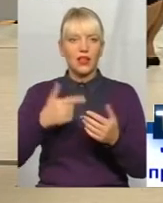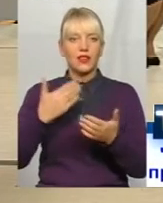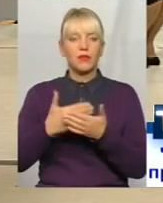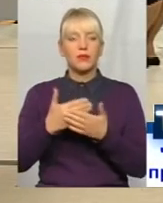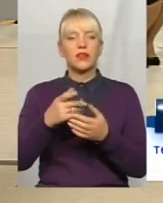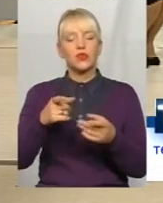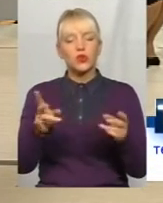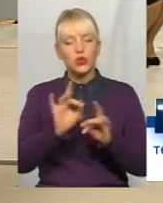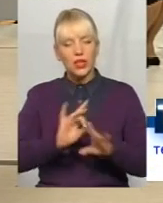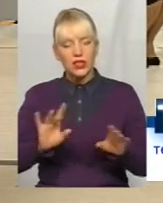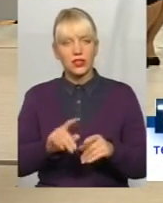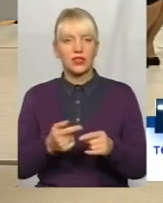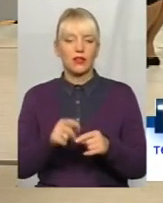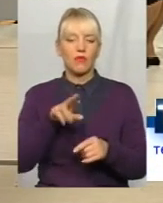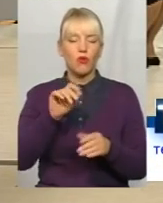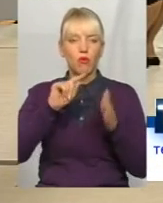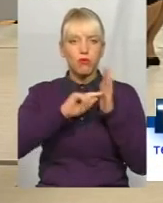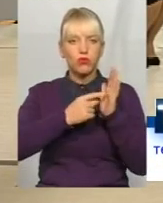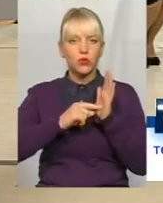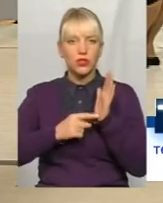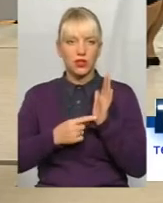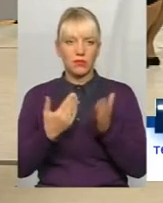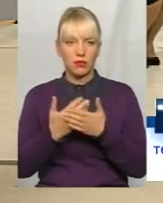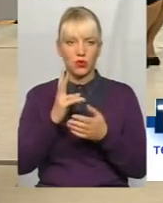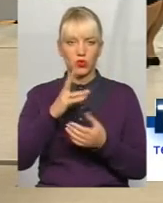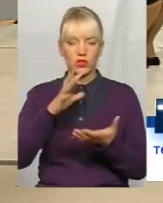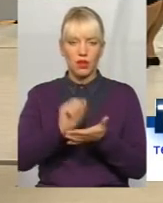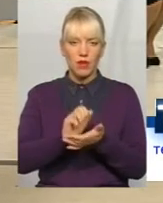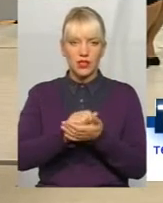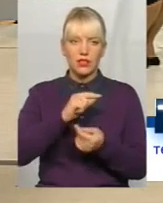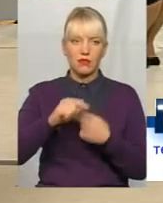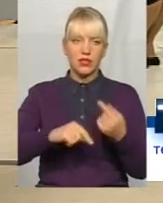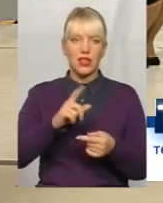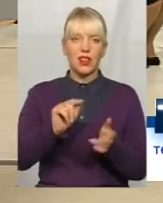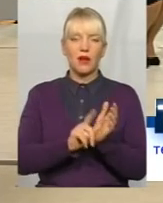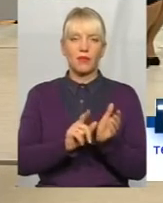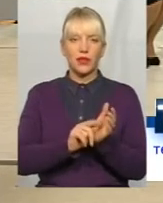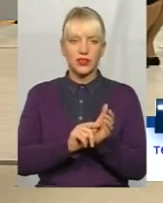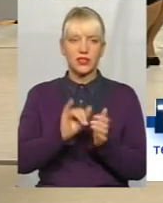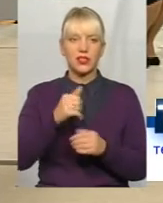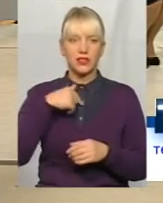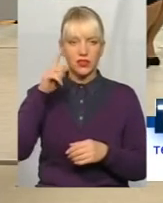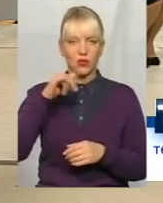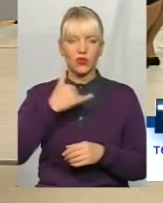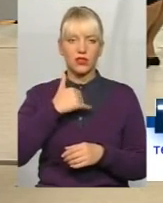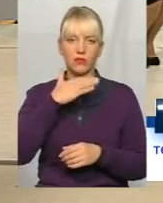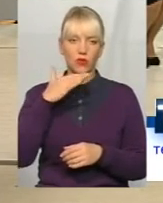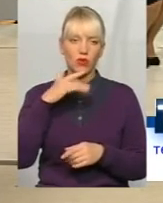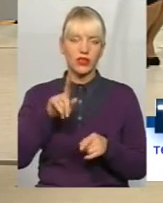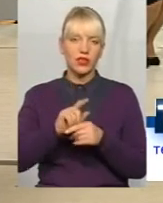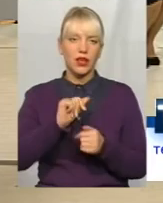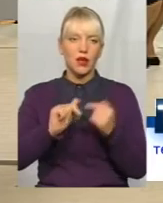пунктам, тому що дуже багато люди займаються бізнесом на пенсії, і я знаю, що у нас дуже багато таких